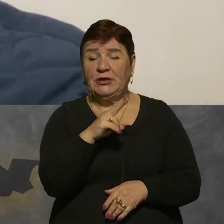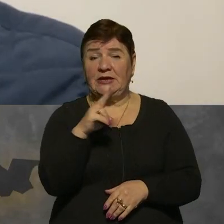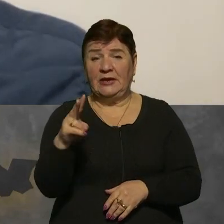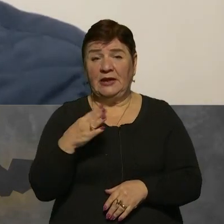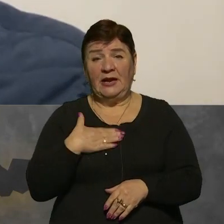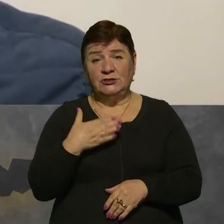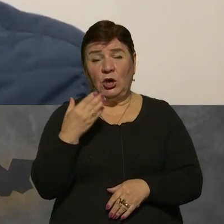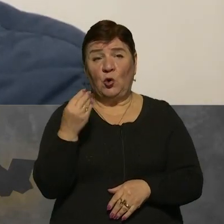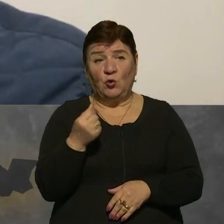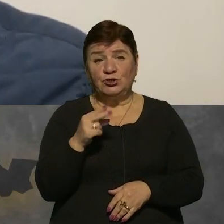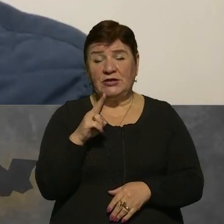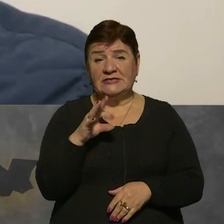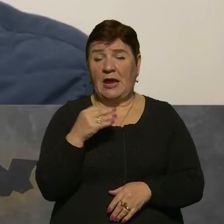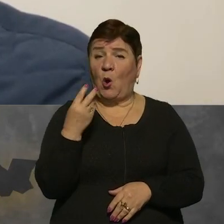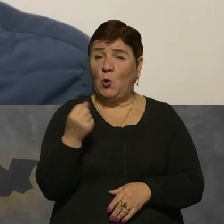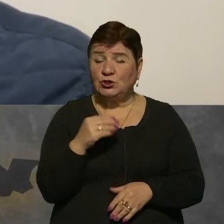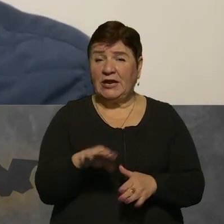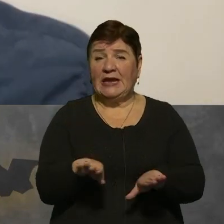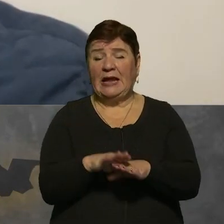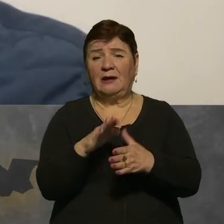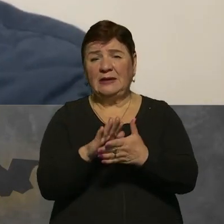це наші гроші, це кошти і так далі,